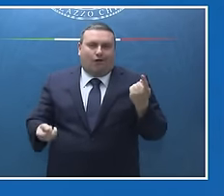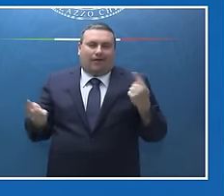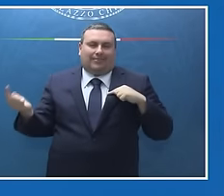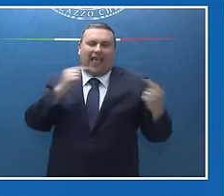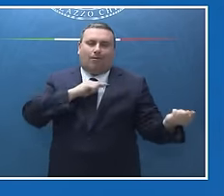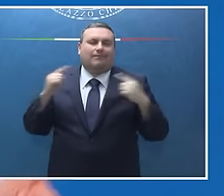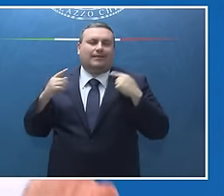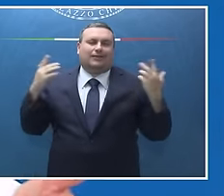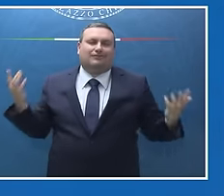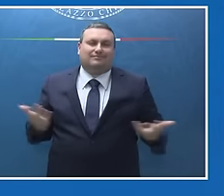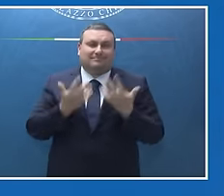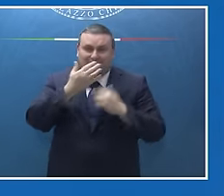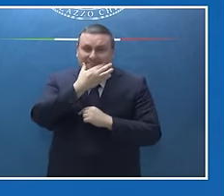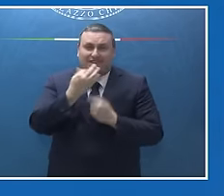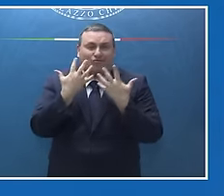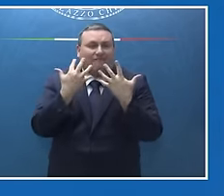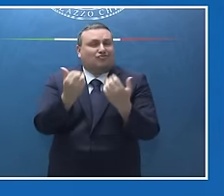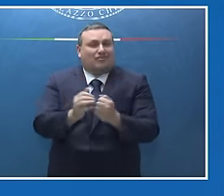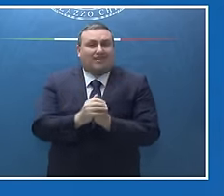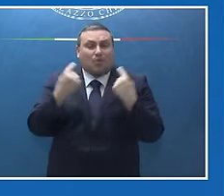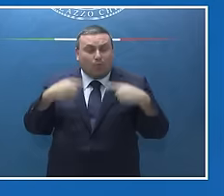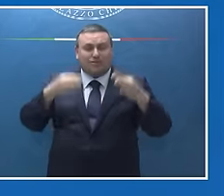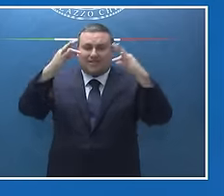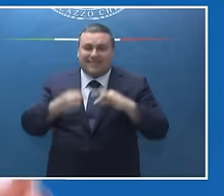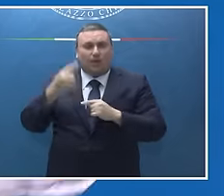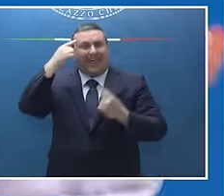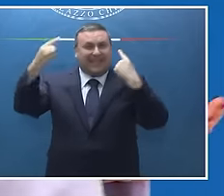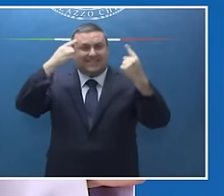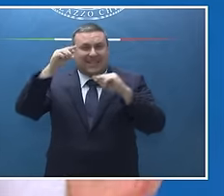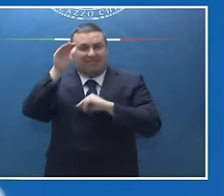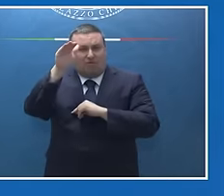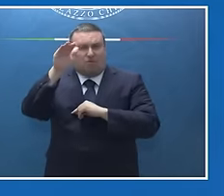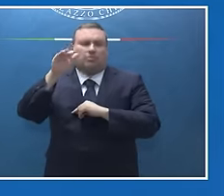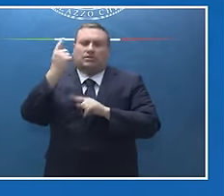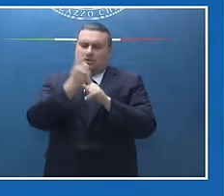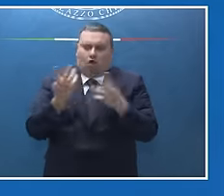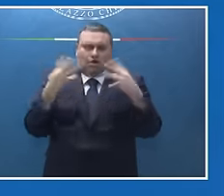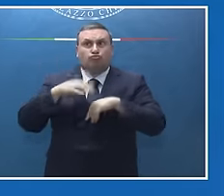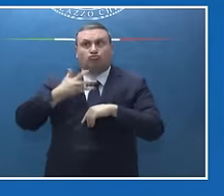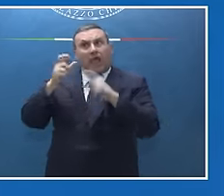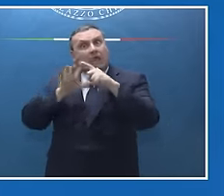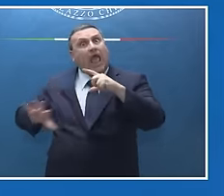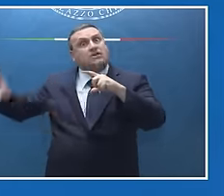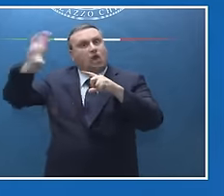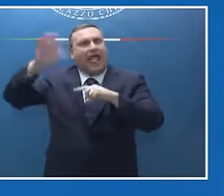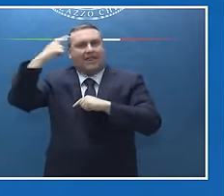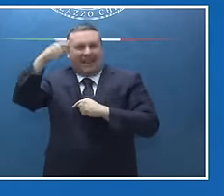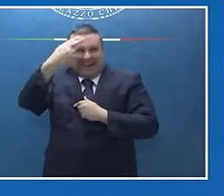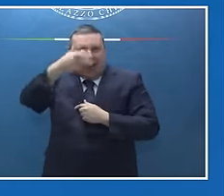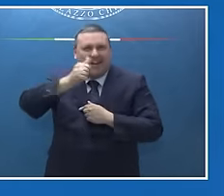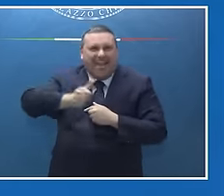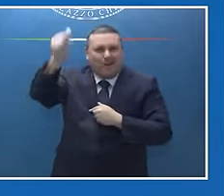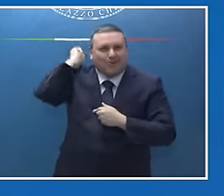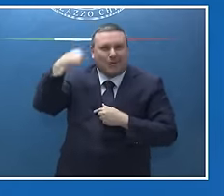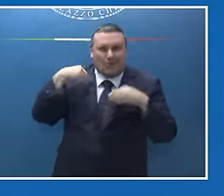che finisce qui. Noi organizzeremo su questo altre iniziative. Ci sono altre nazioni che organizzano diverse iniziative. Ricorderete che lo scorso anno